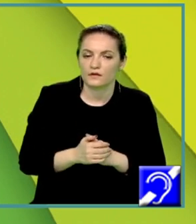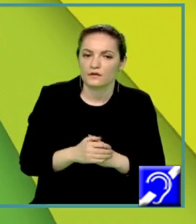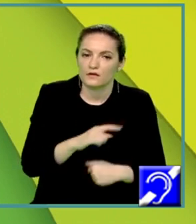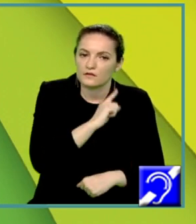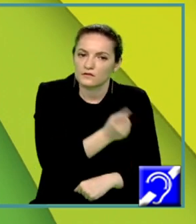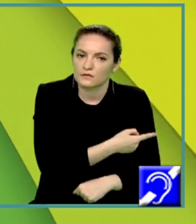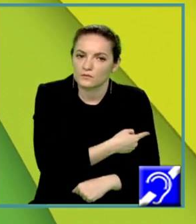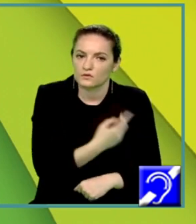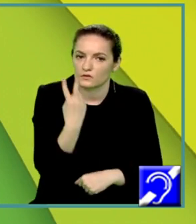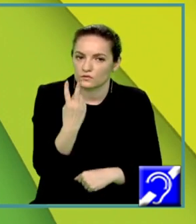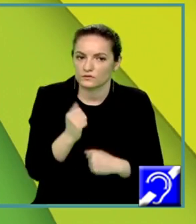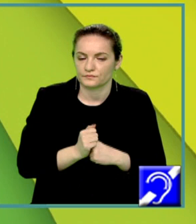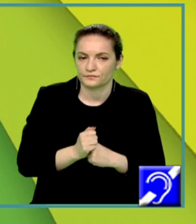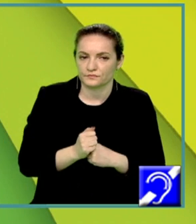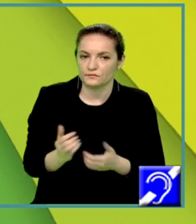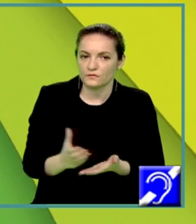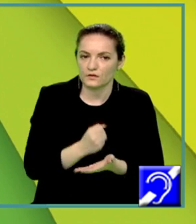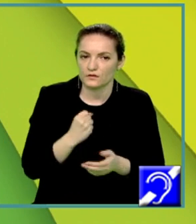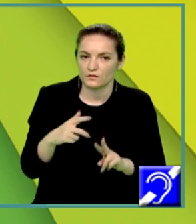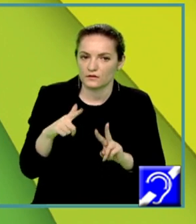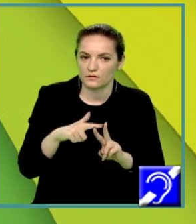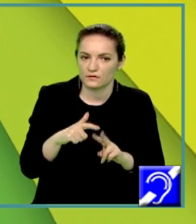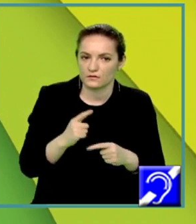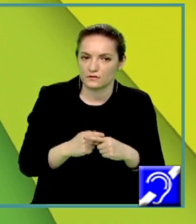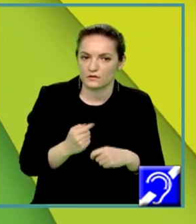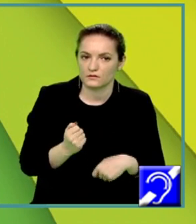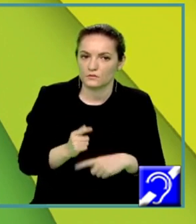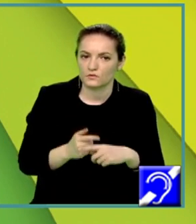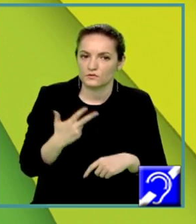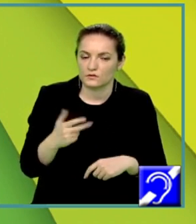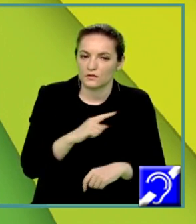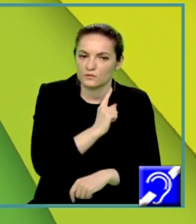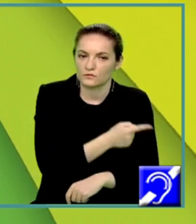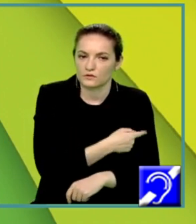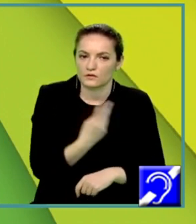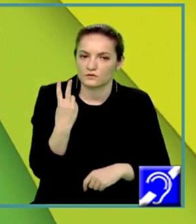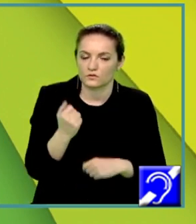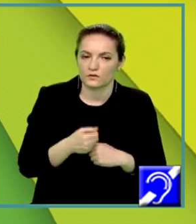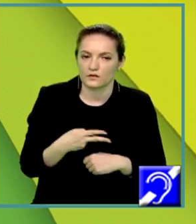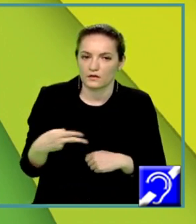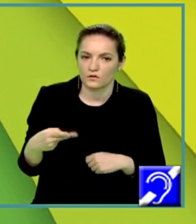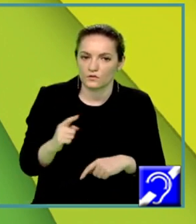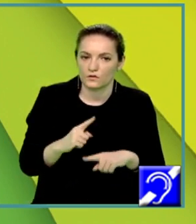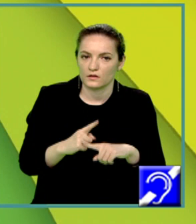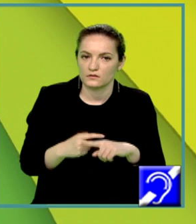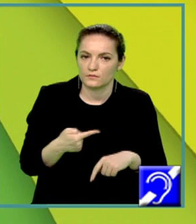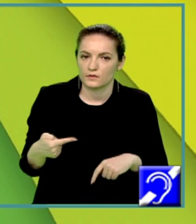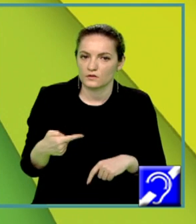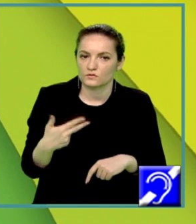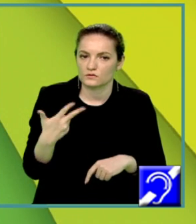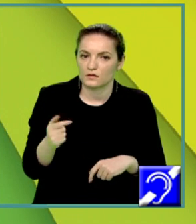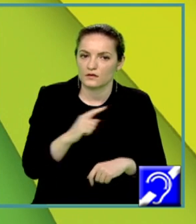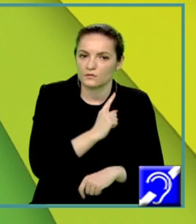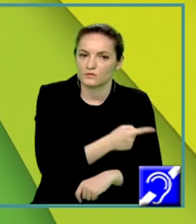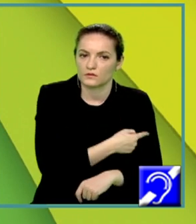membri la pătrat. Și obținem radical din x plus 3 la puterea a doua este egal cu x minus